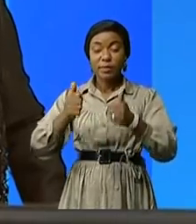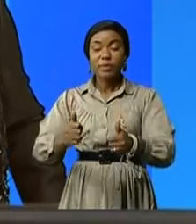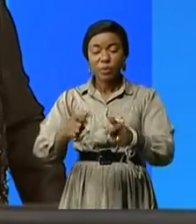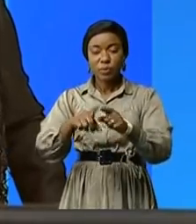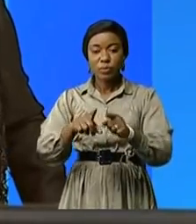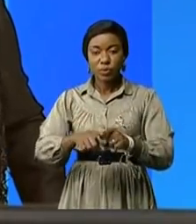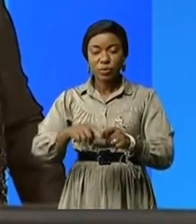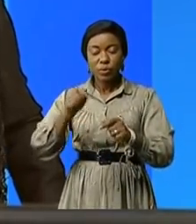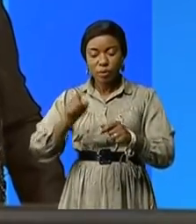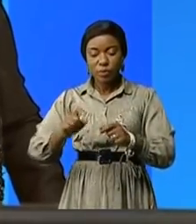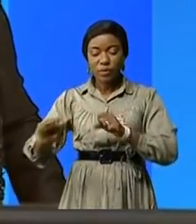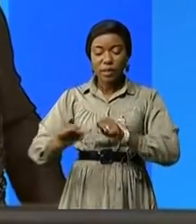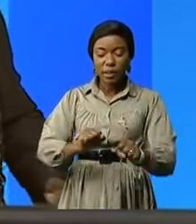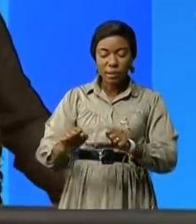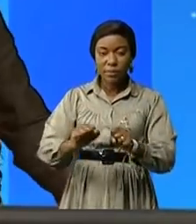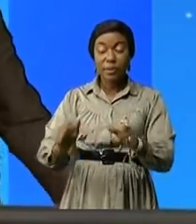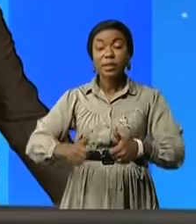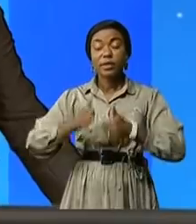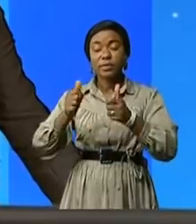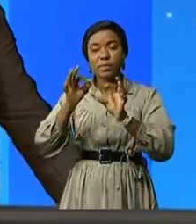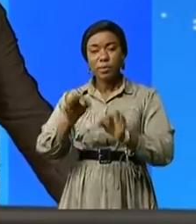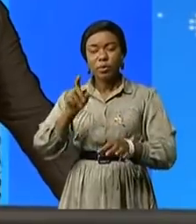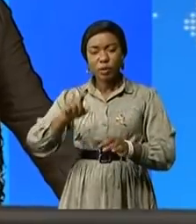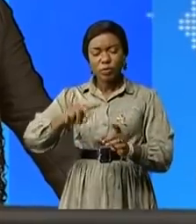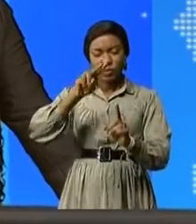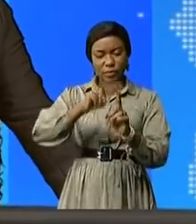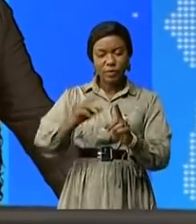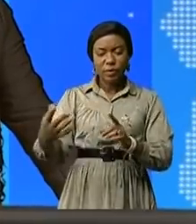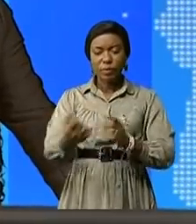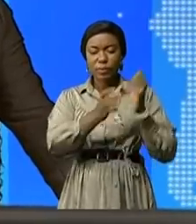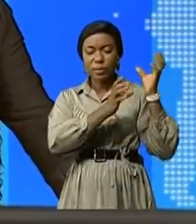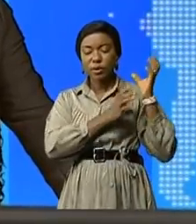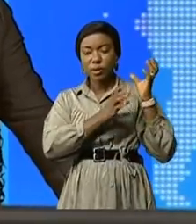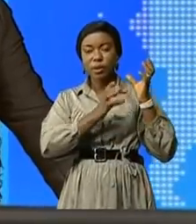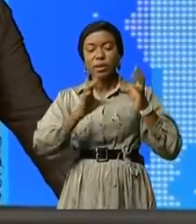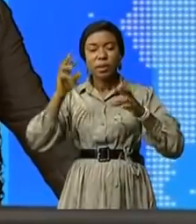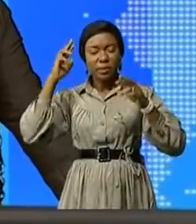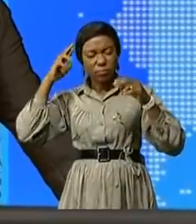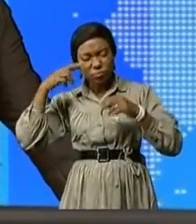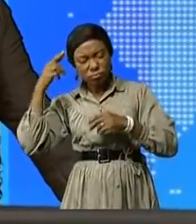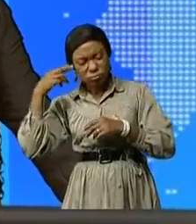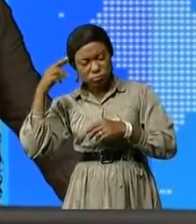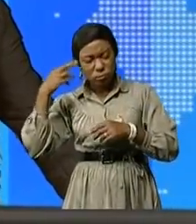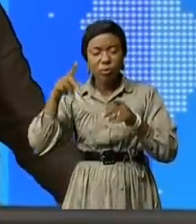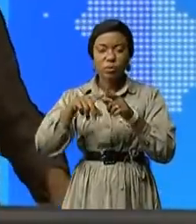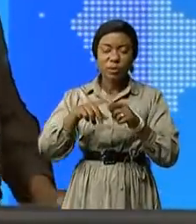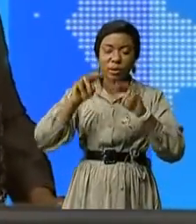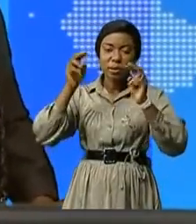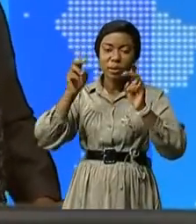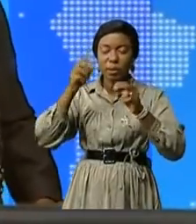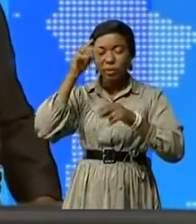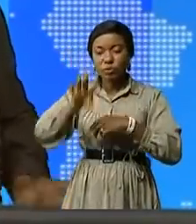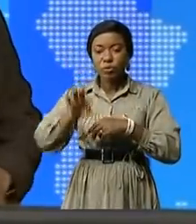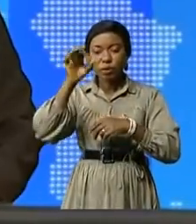examen de la vue. Meilleure méthode de prévention et de prise en charge précoce des troubles oculaires. Le thème choisi pour cette année,